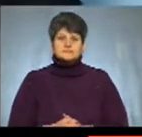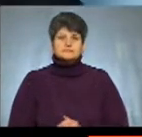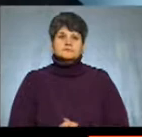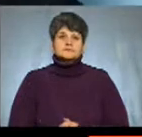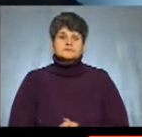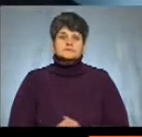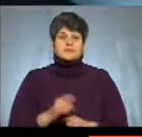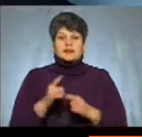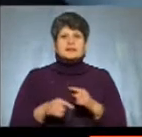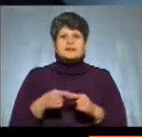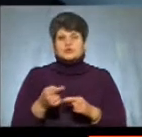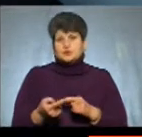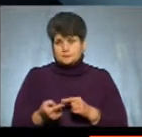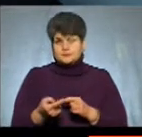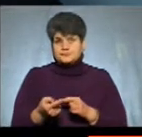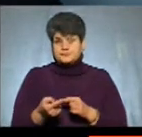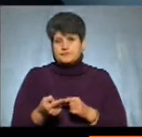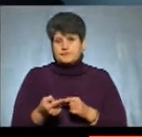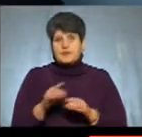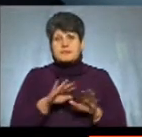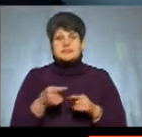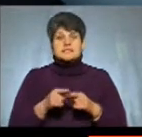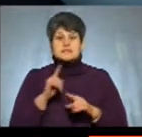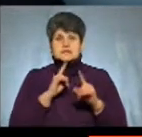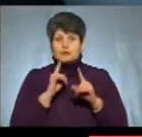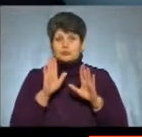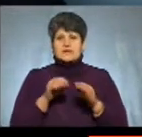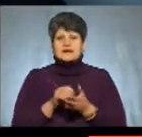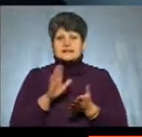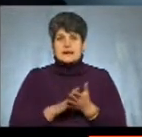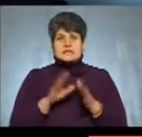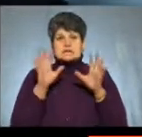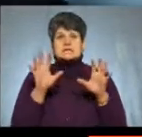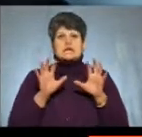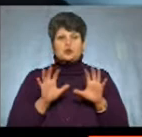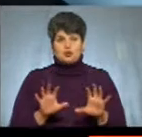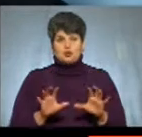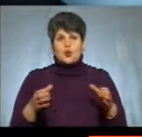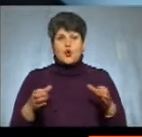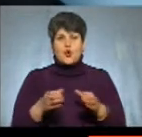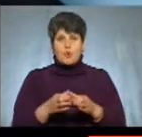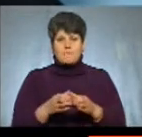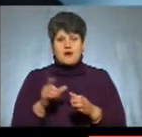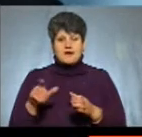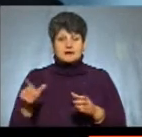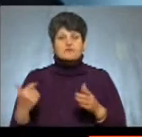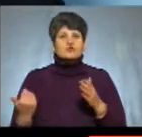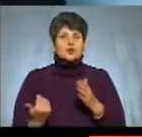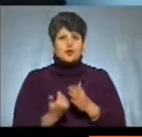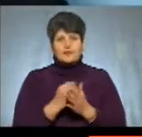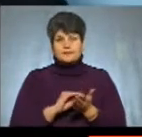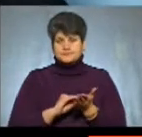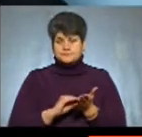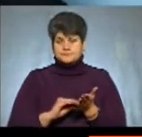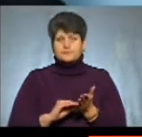Наступним кроком після цих зборів буде реєстрація статуту громади вже в новій редакції, який вже буде